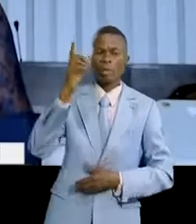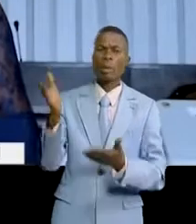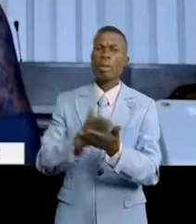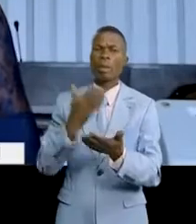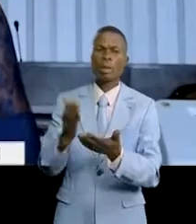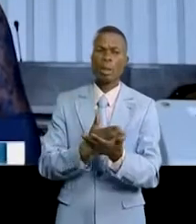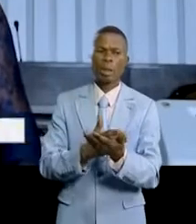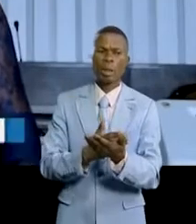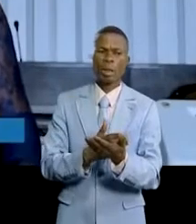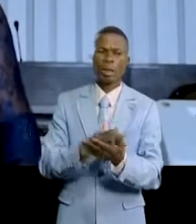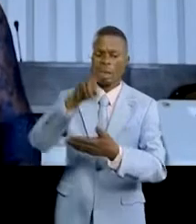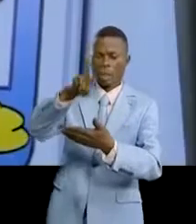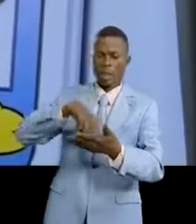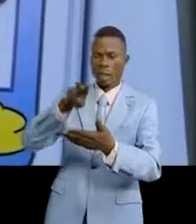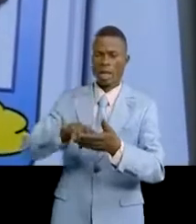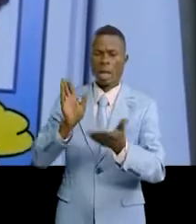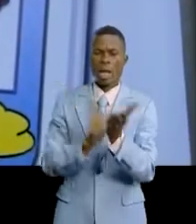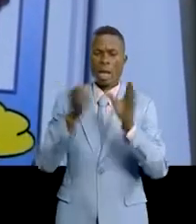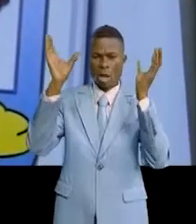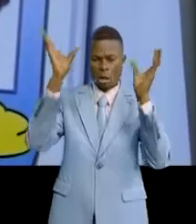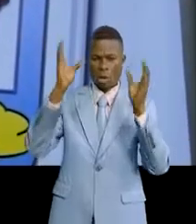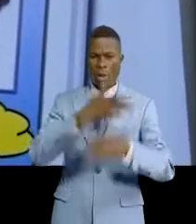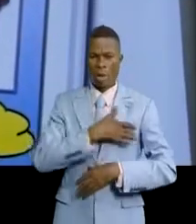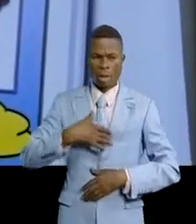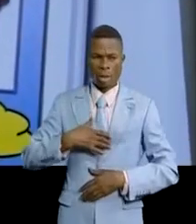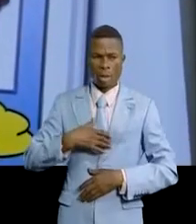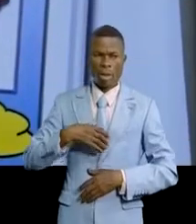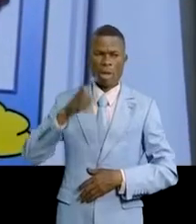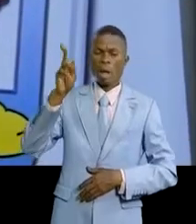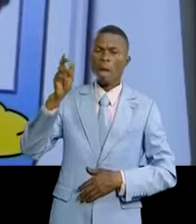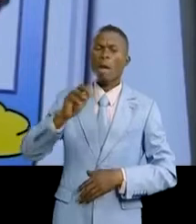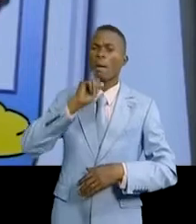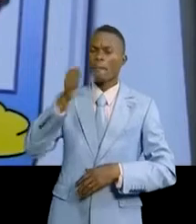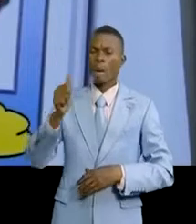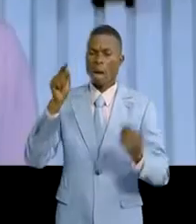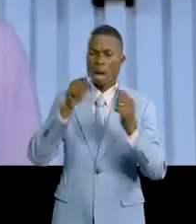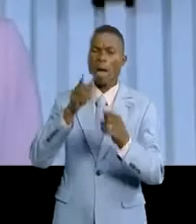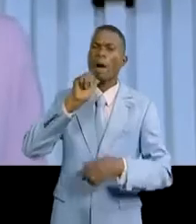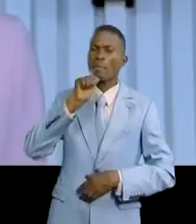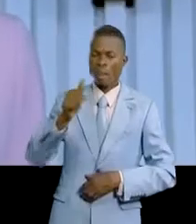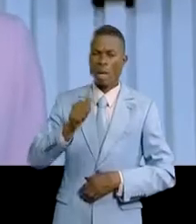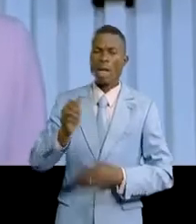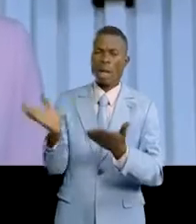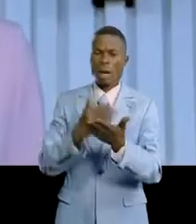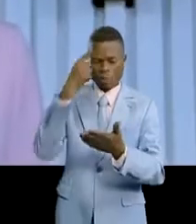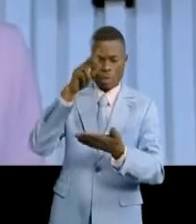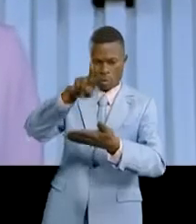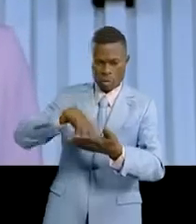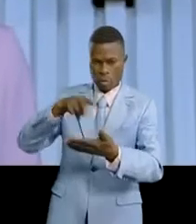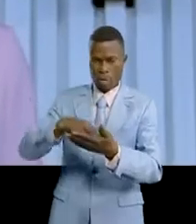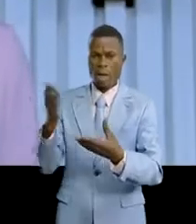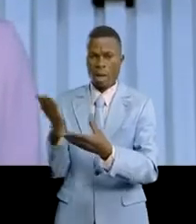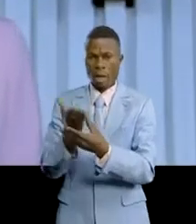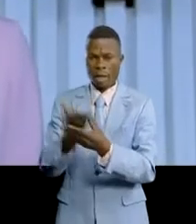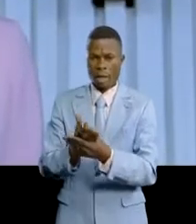de littérature maternelle que nous appelons pas à pas livre de prélecture Les manuels scolaires est l'un des